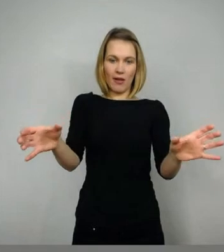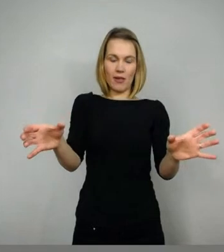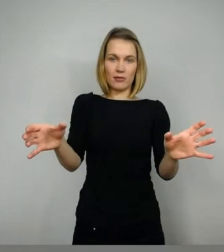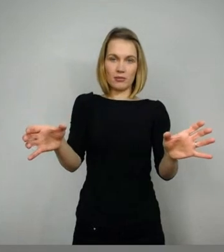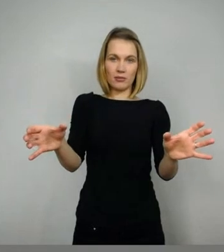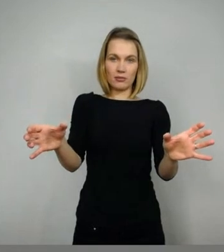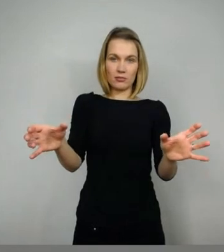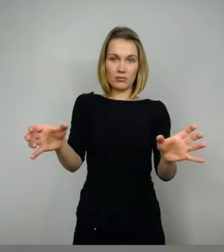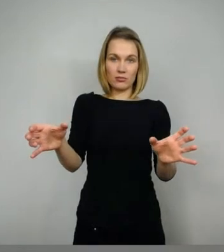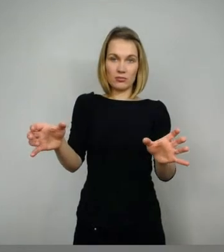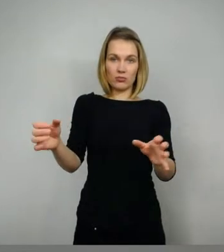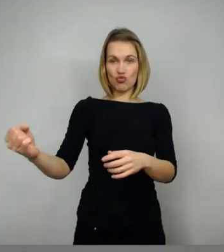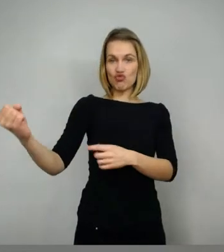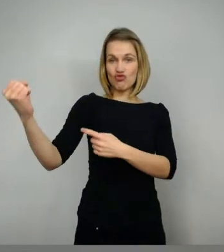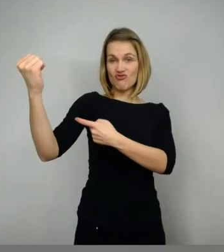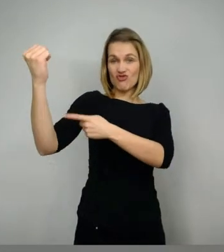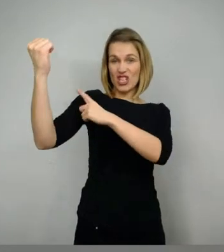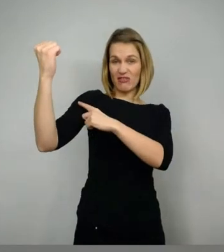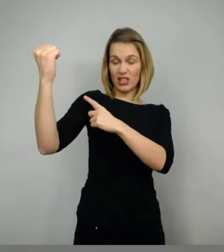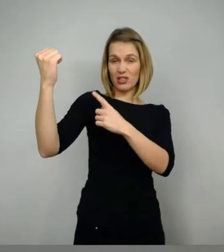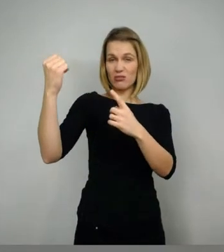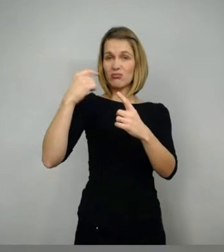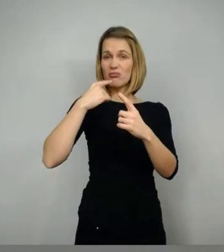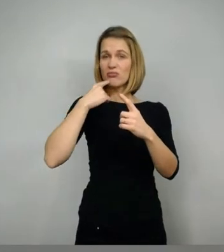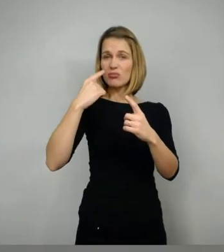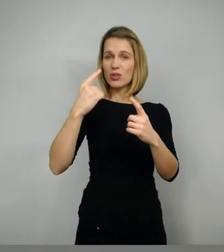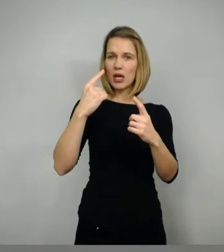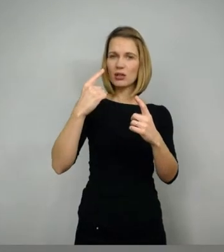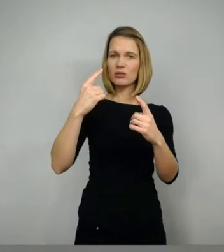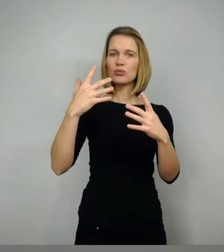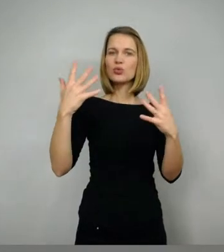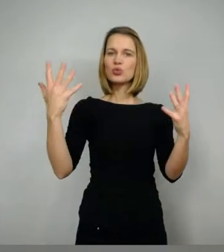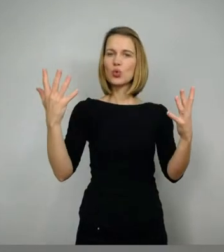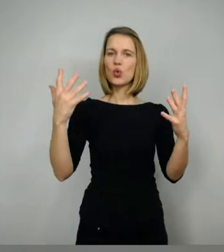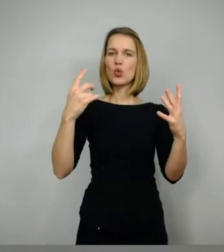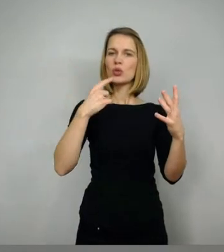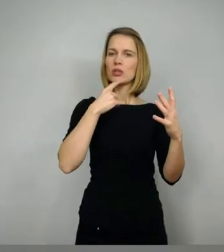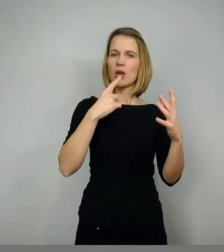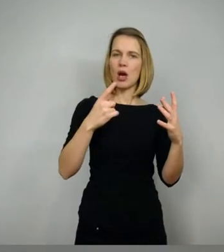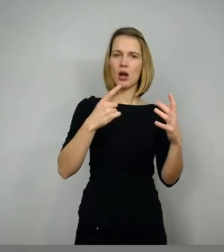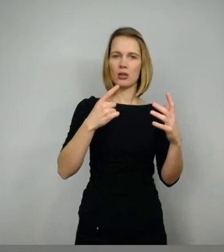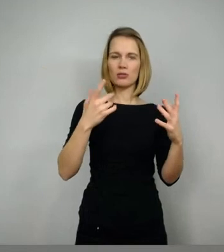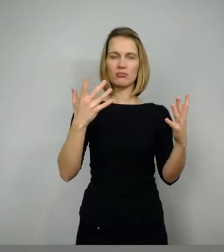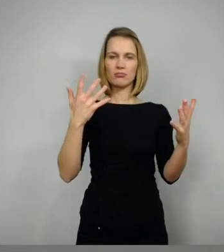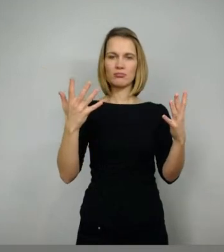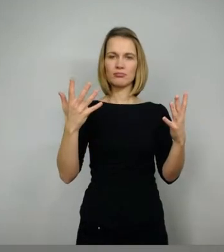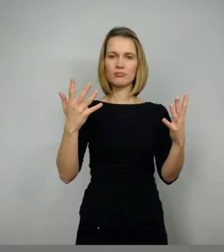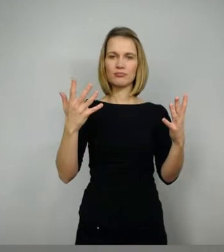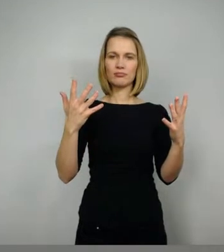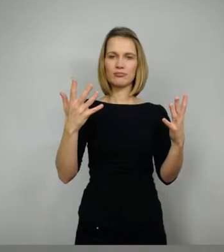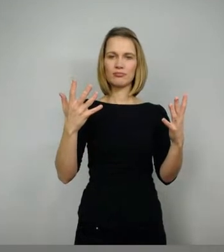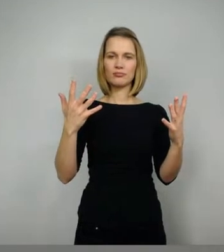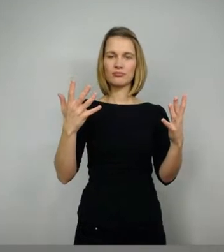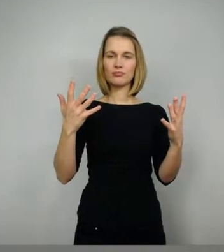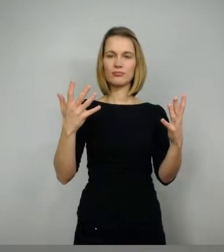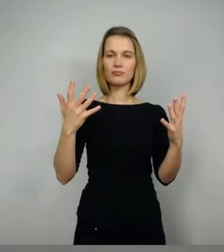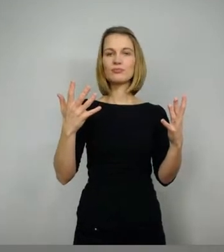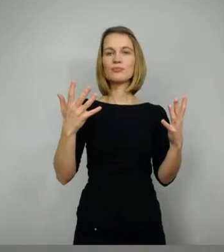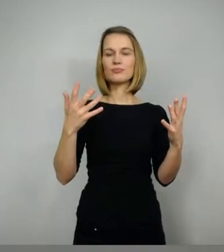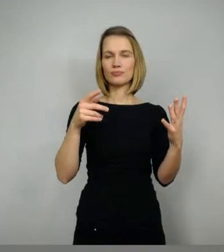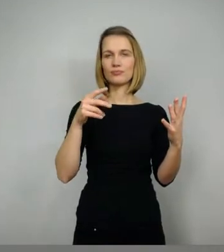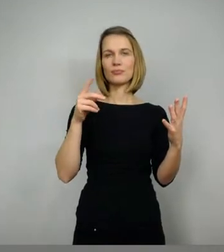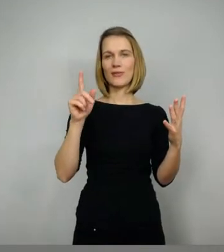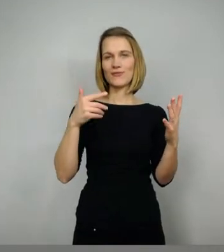Sach, so viel Gesteines, so wir hören, sagen, hundert Kanzwergene es möchten nicht getragen, noch mehr des roten Goldes von